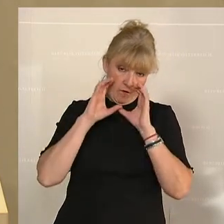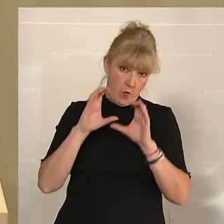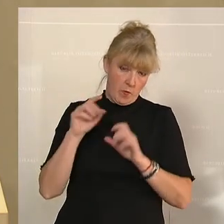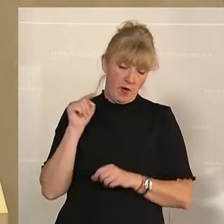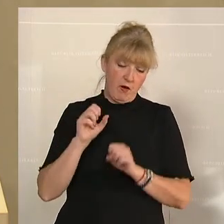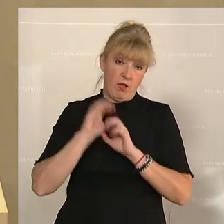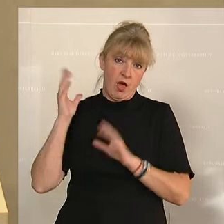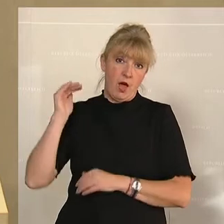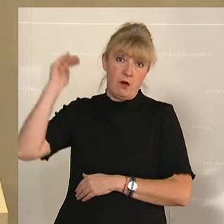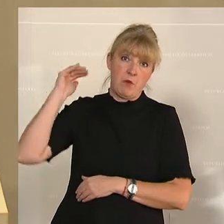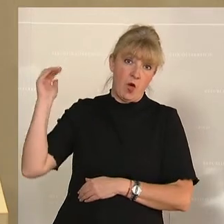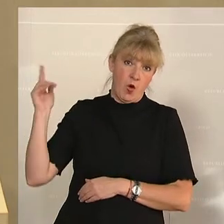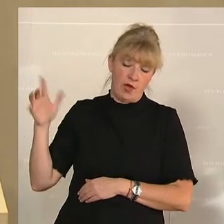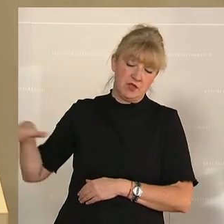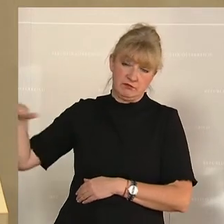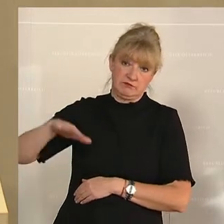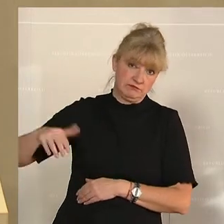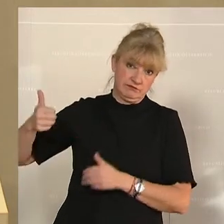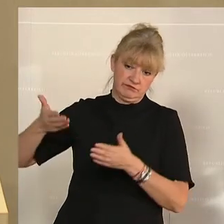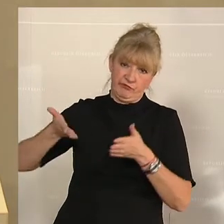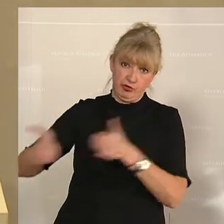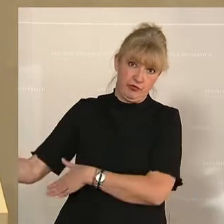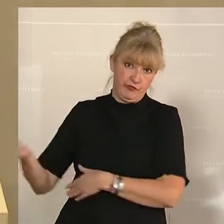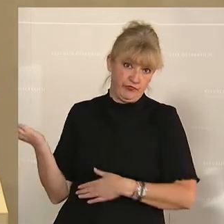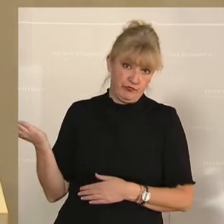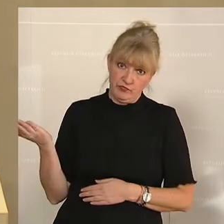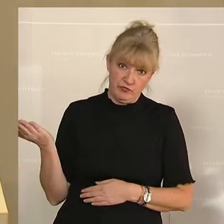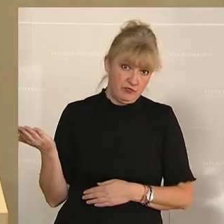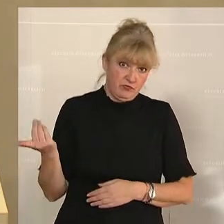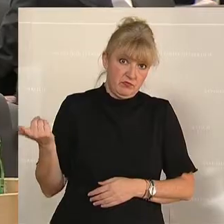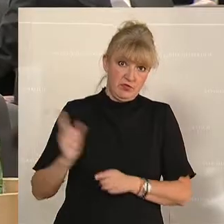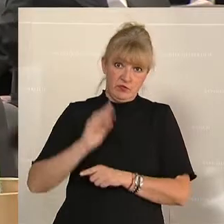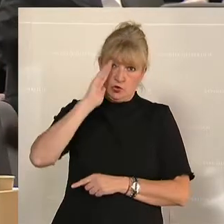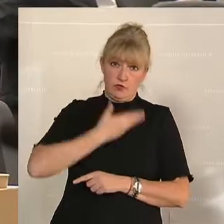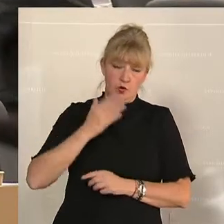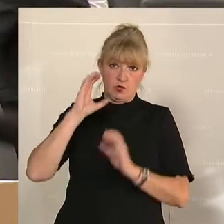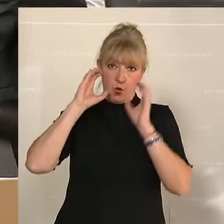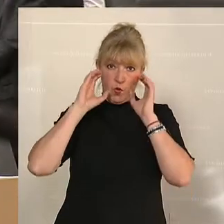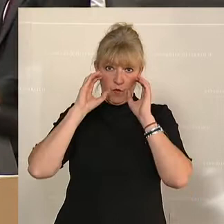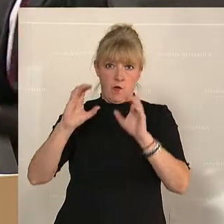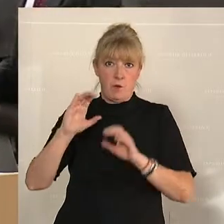von der Behörde versagt. Und die schwarze ÖVP-BH,